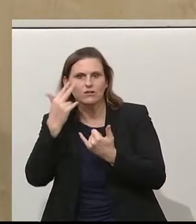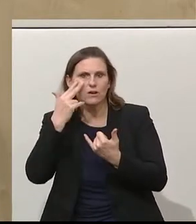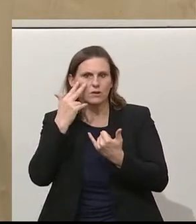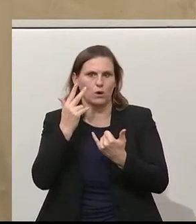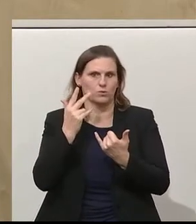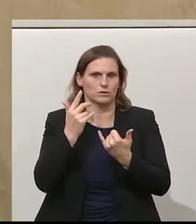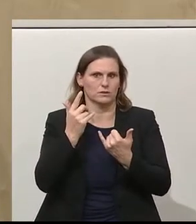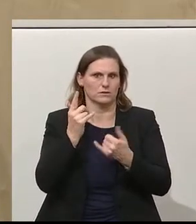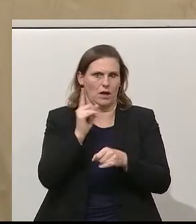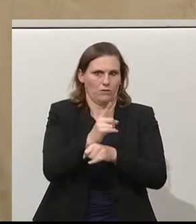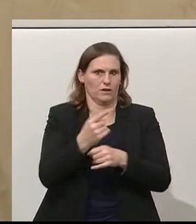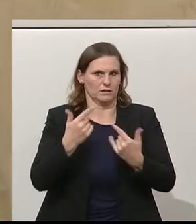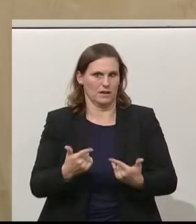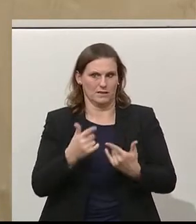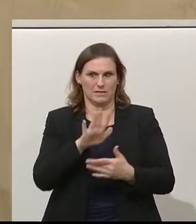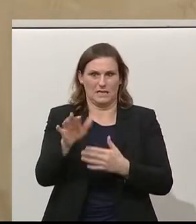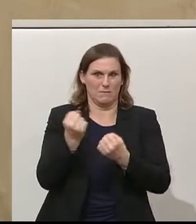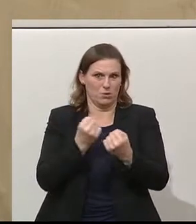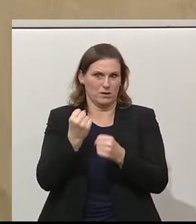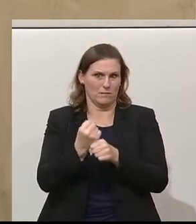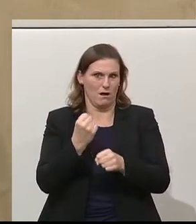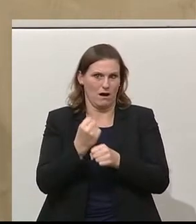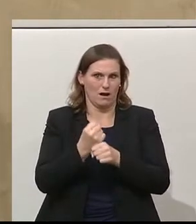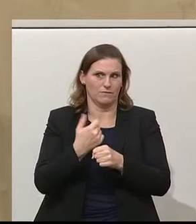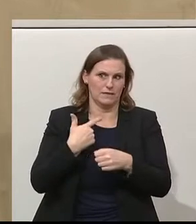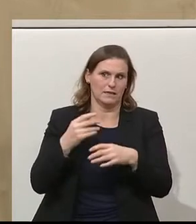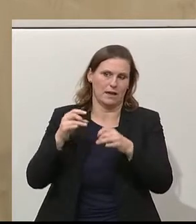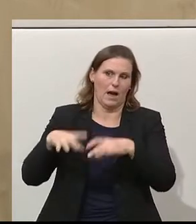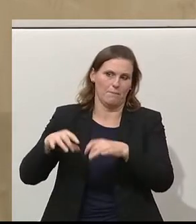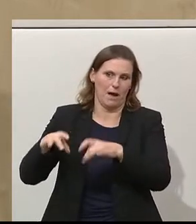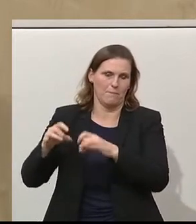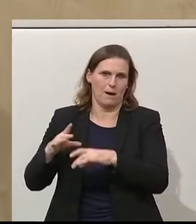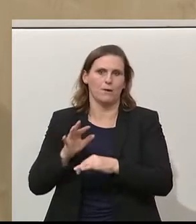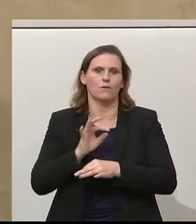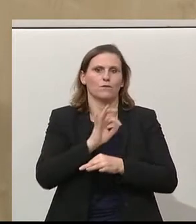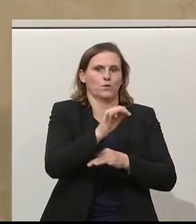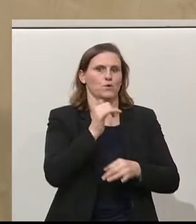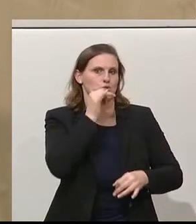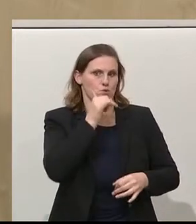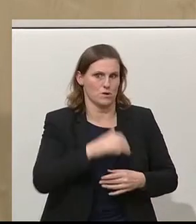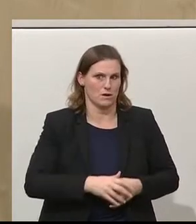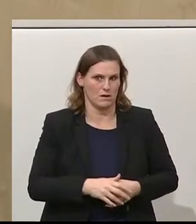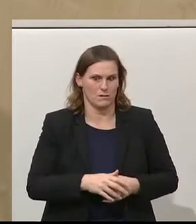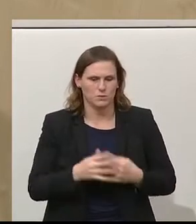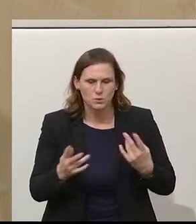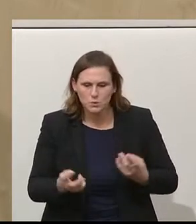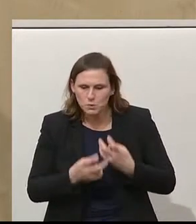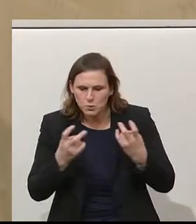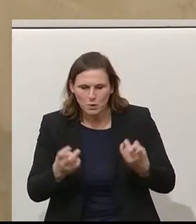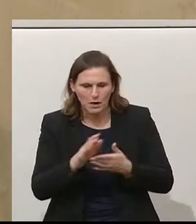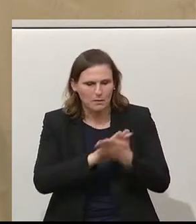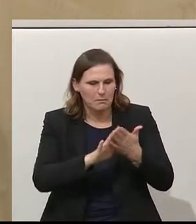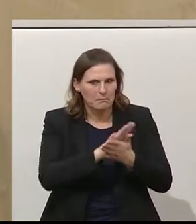haben. Das ist Ihre Politik, die Sie machen. Das sind die Zugeständnisse, die Sie haben an die Grünen. Da sucht man umsonst. Man sucht auch